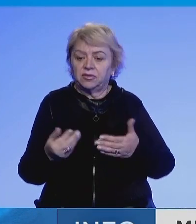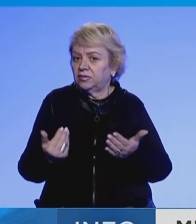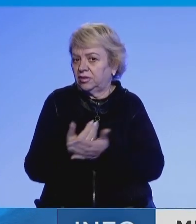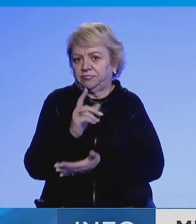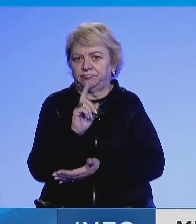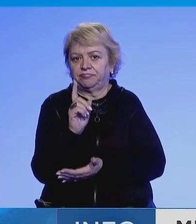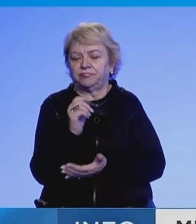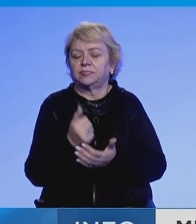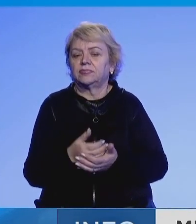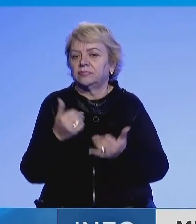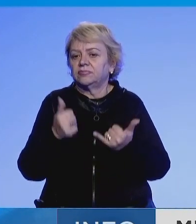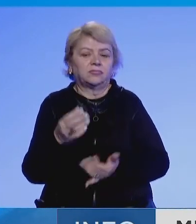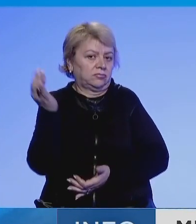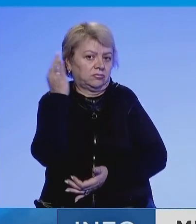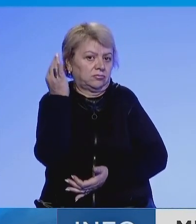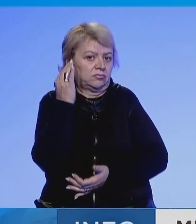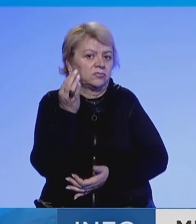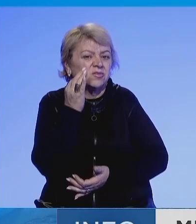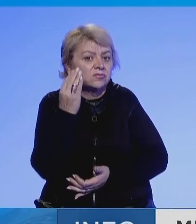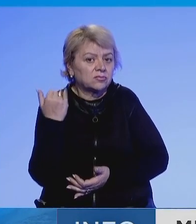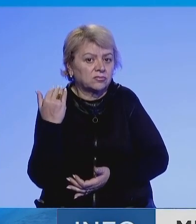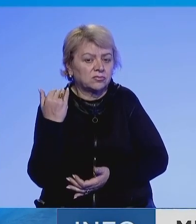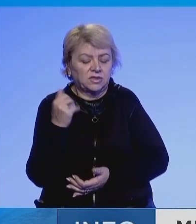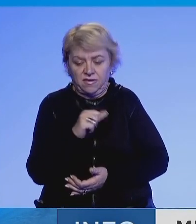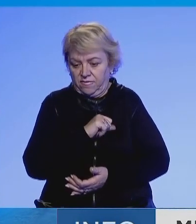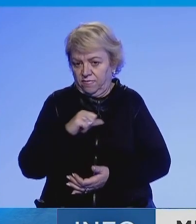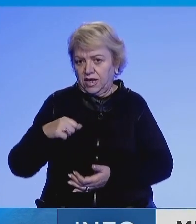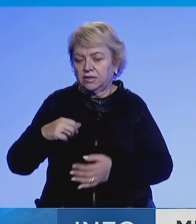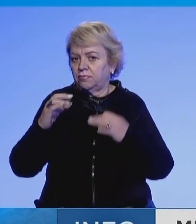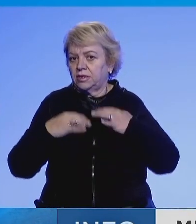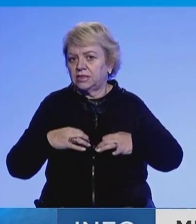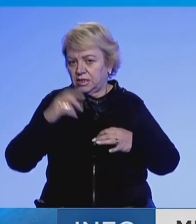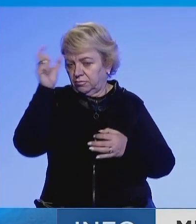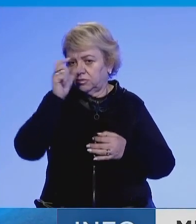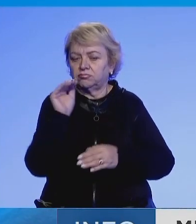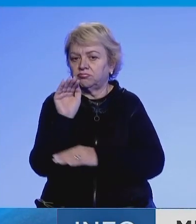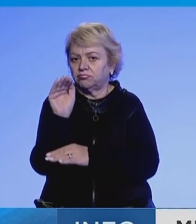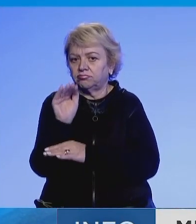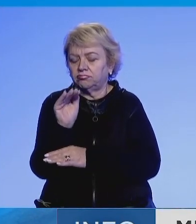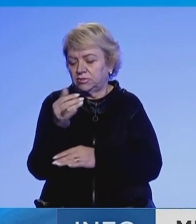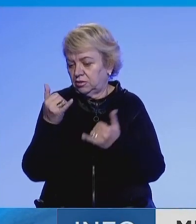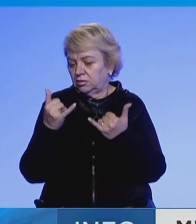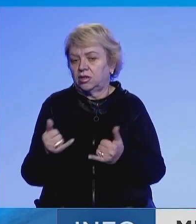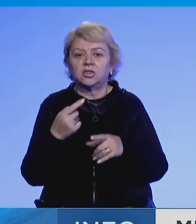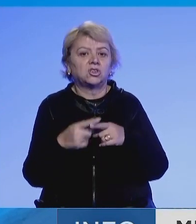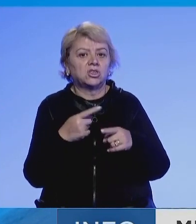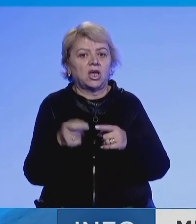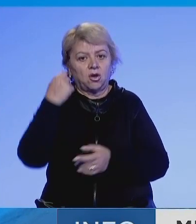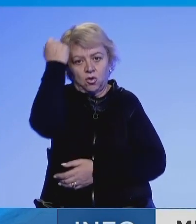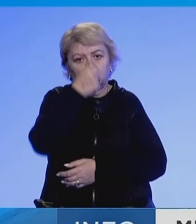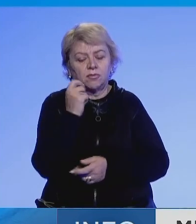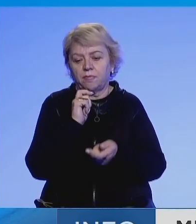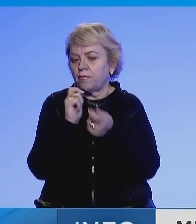këto janë edhe që ka kemi dëgjuar para disa ditve kur vetë prezidenti Serbë ka deklaruar se tani qështja e Kosovës ose